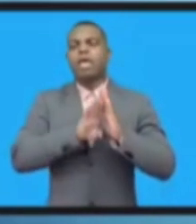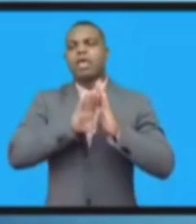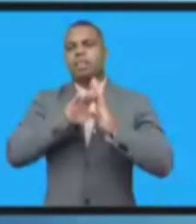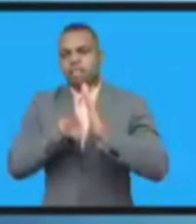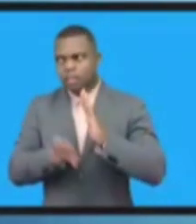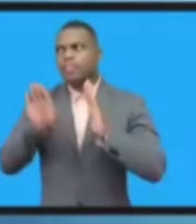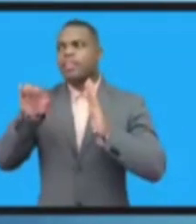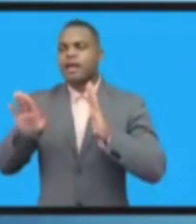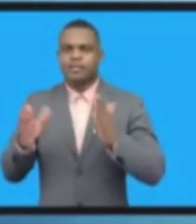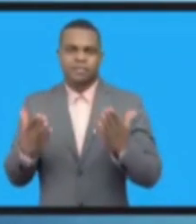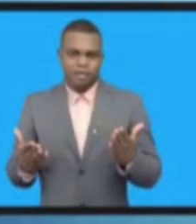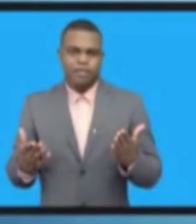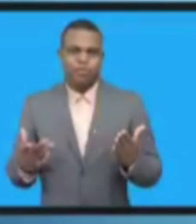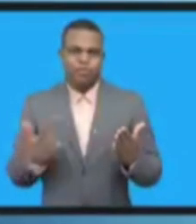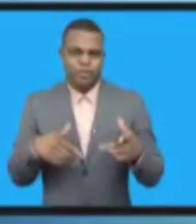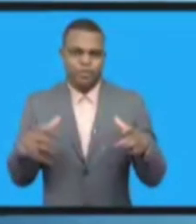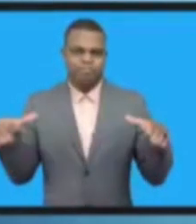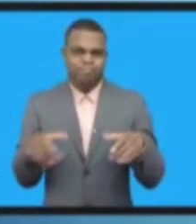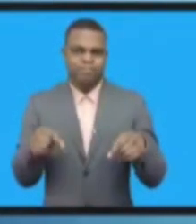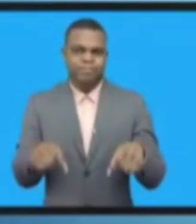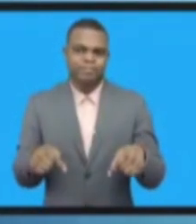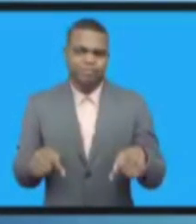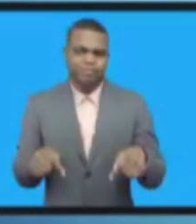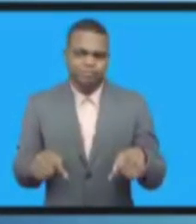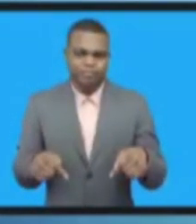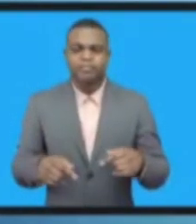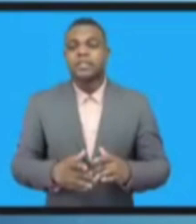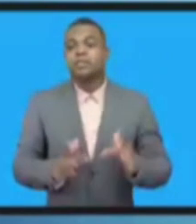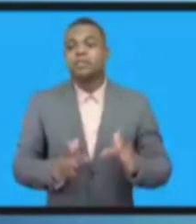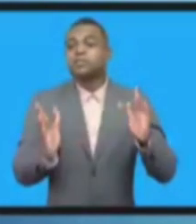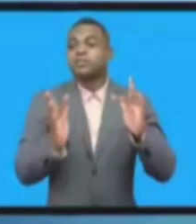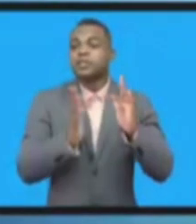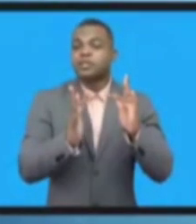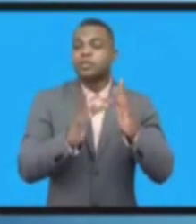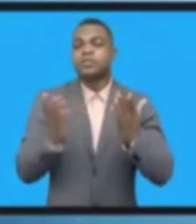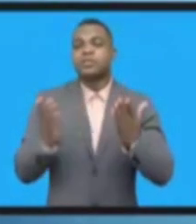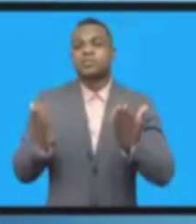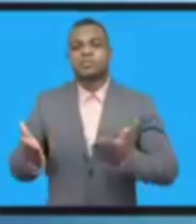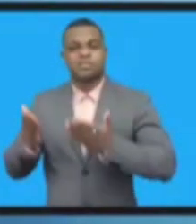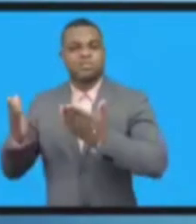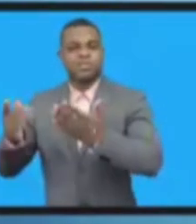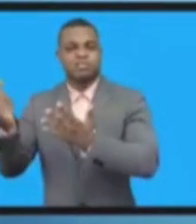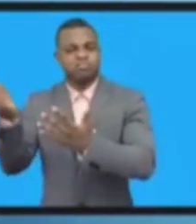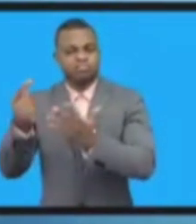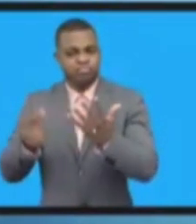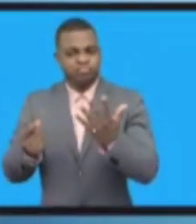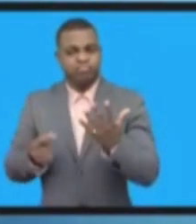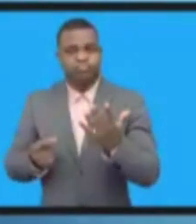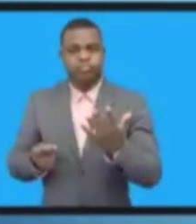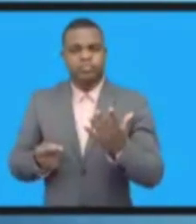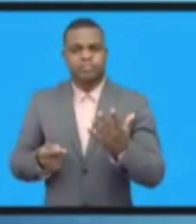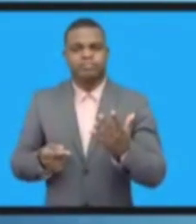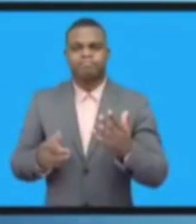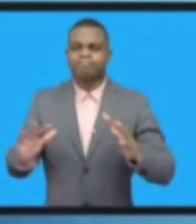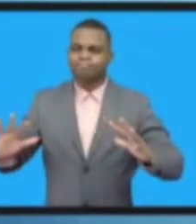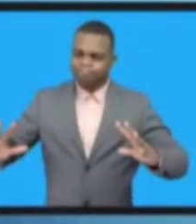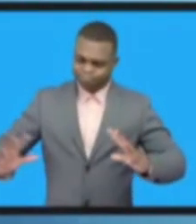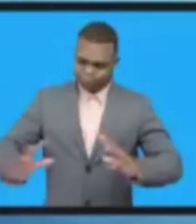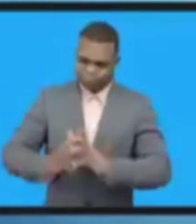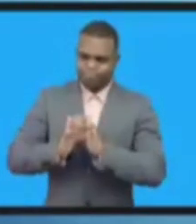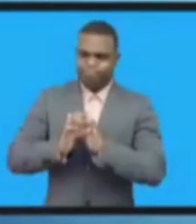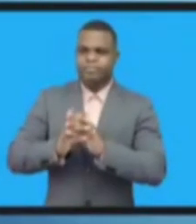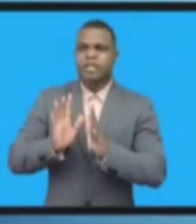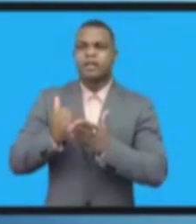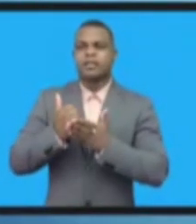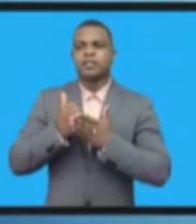которые мы вместе создавали благодаря цифровому сотрудничеству, теперь они трансформируют наш мир.